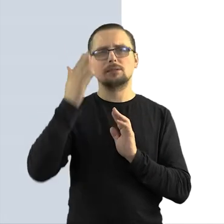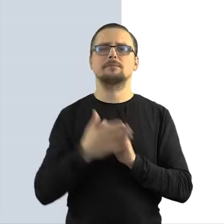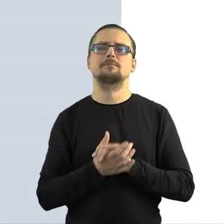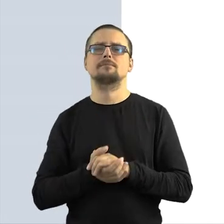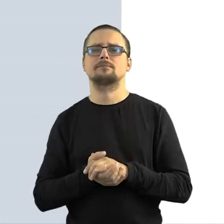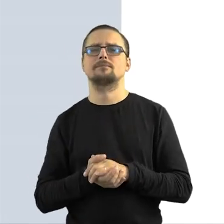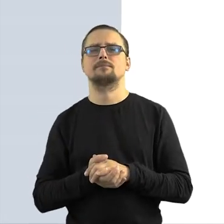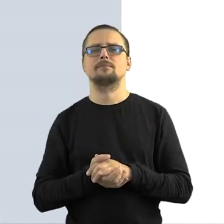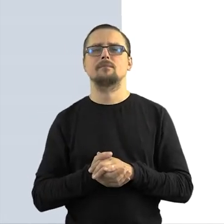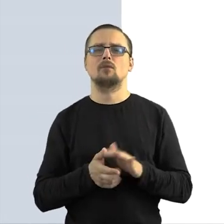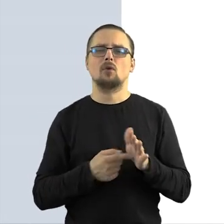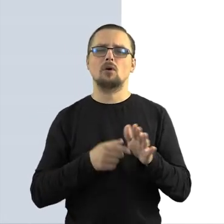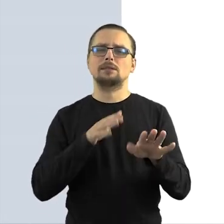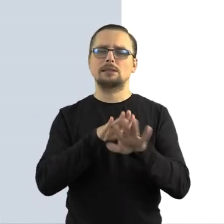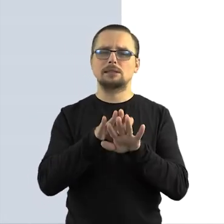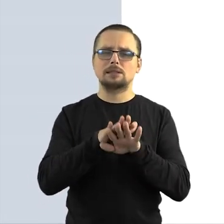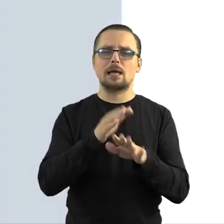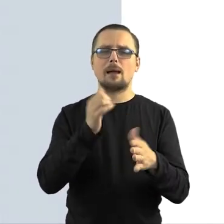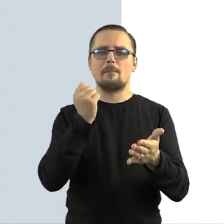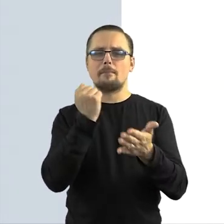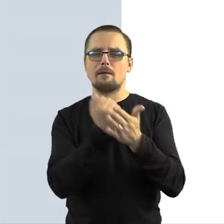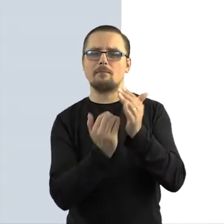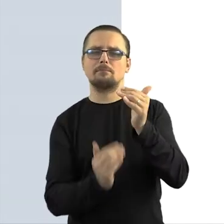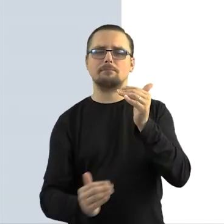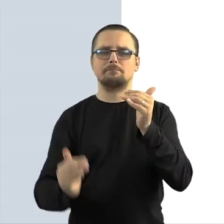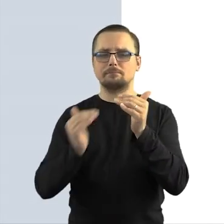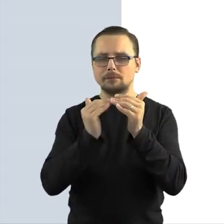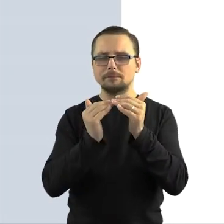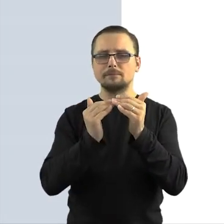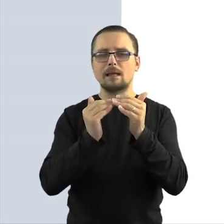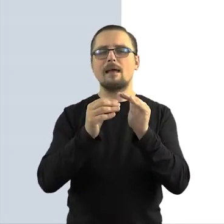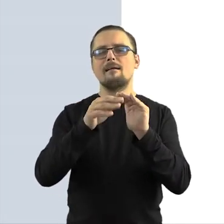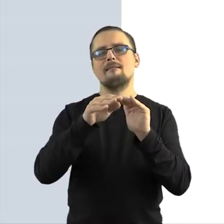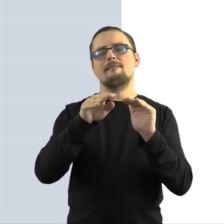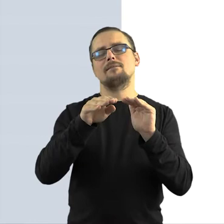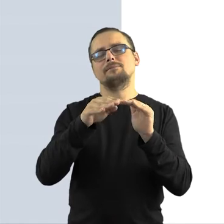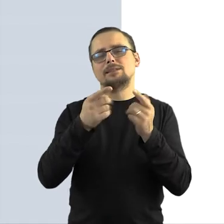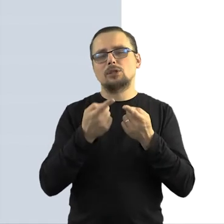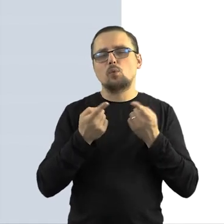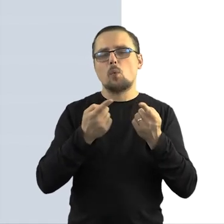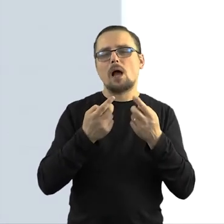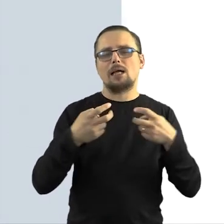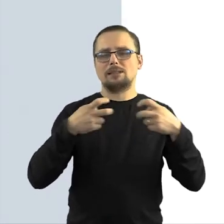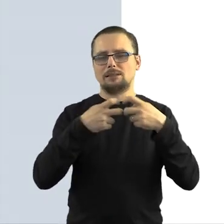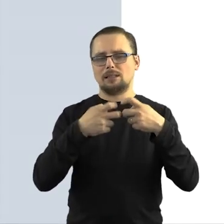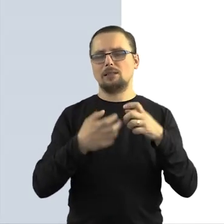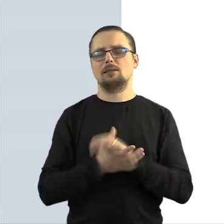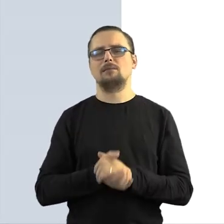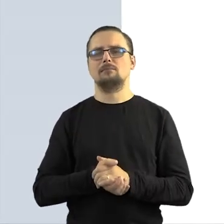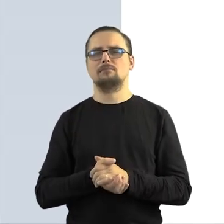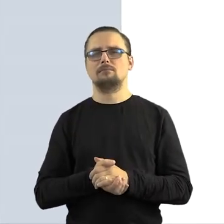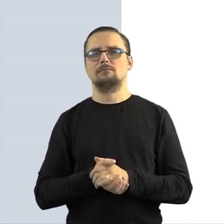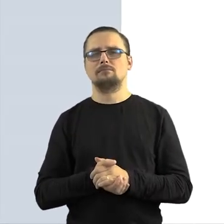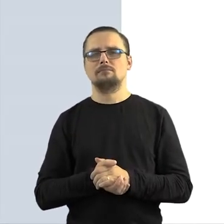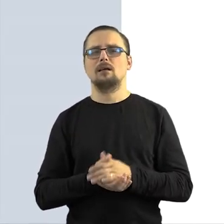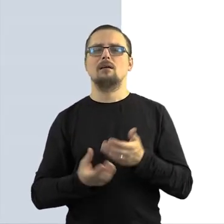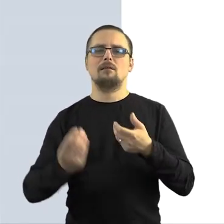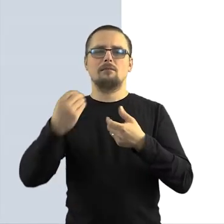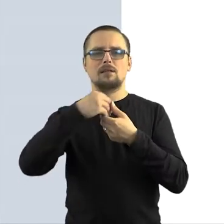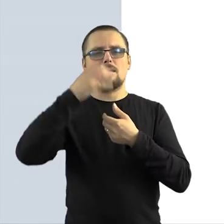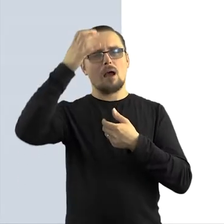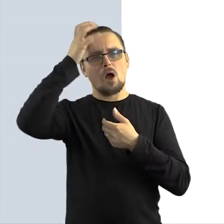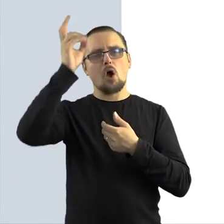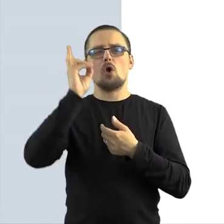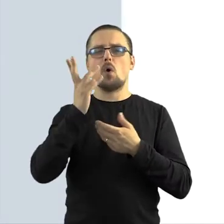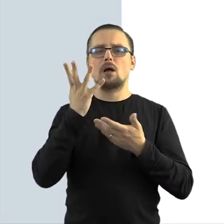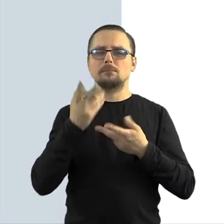jest to system prawa dostosowanego do realiów internetu, czyli takiego, w którym twórcy, którzy chcą po